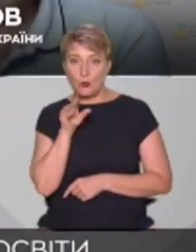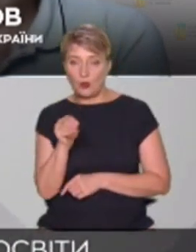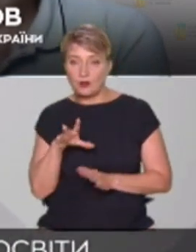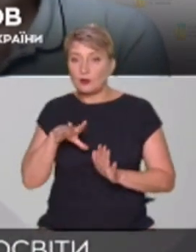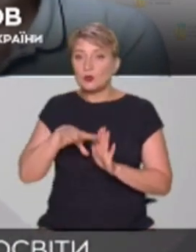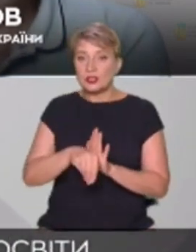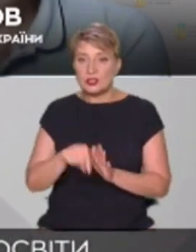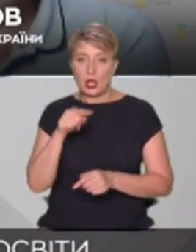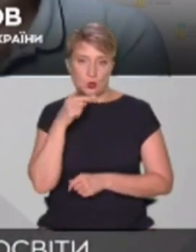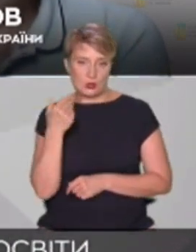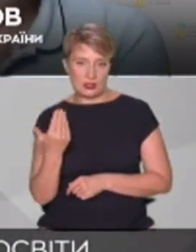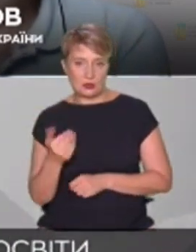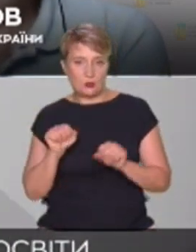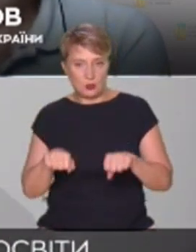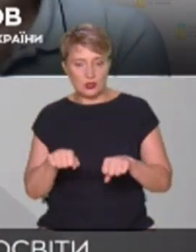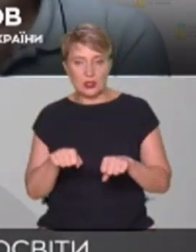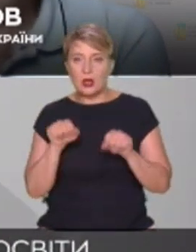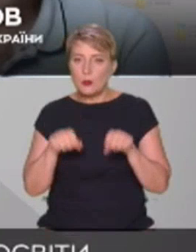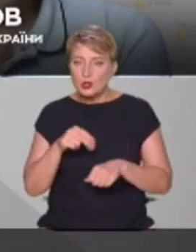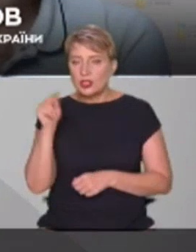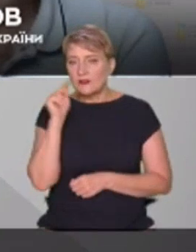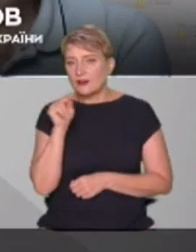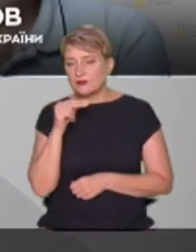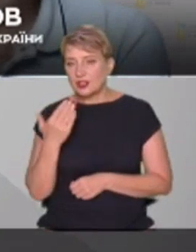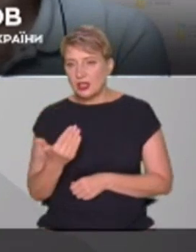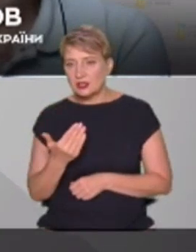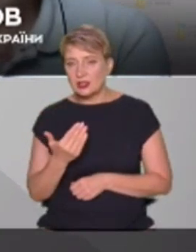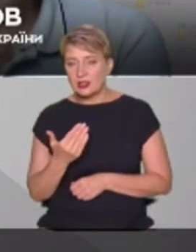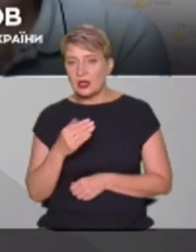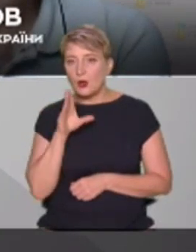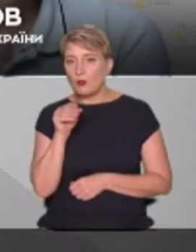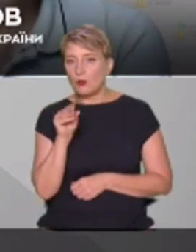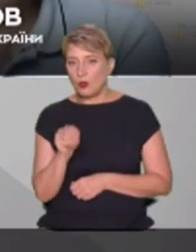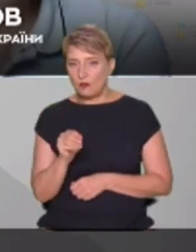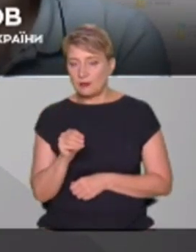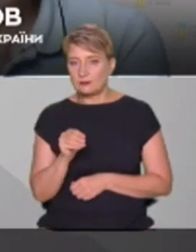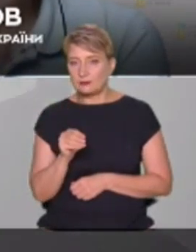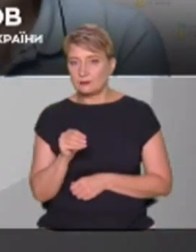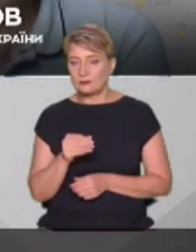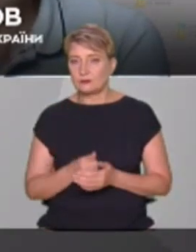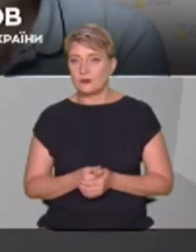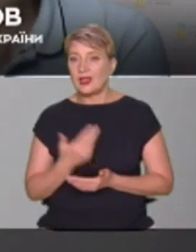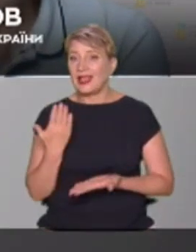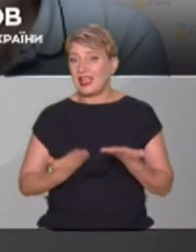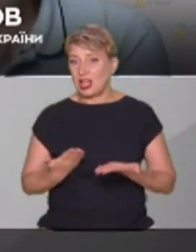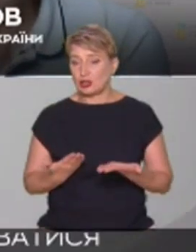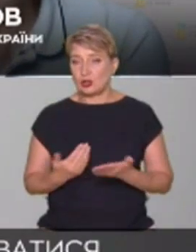І може вивчати мову національної меншини, якщо